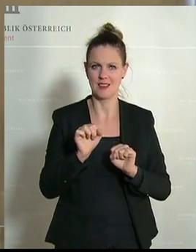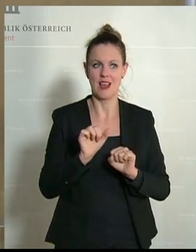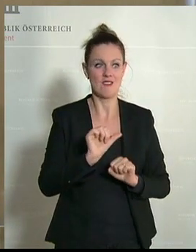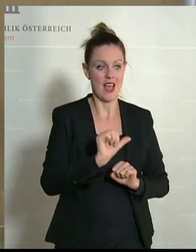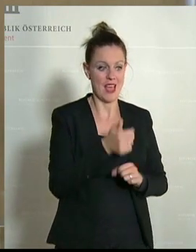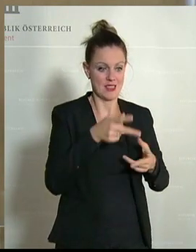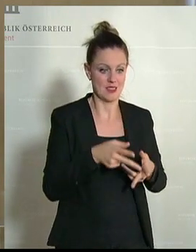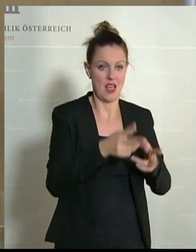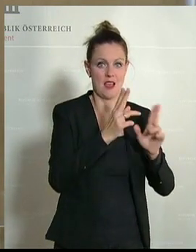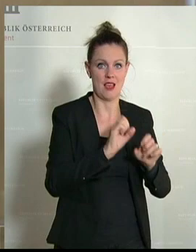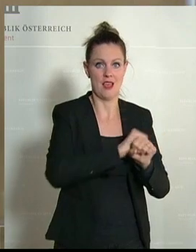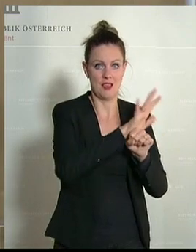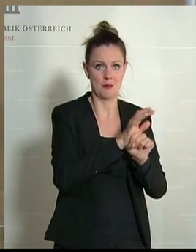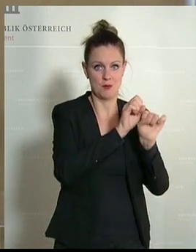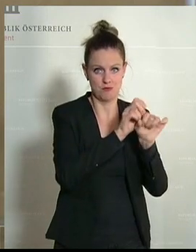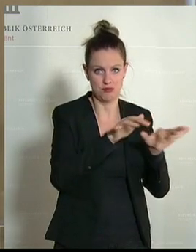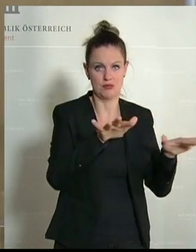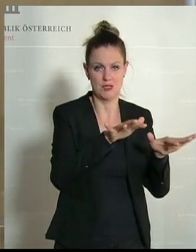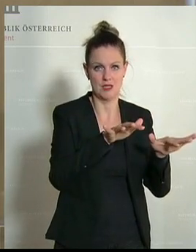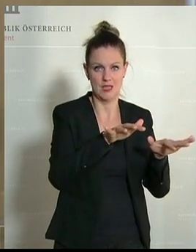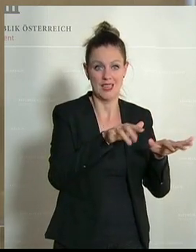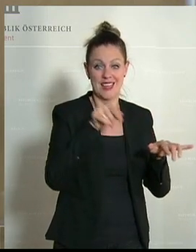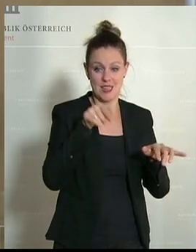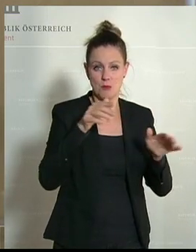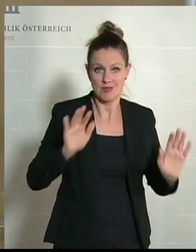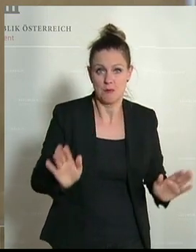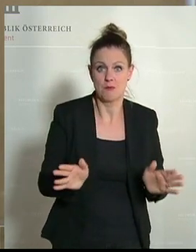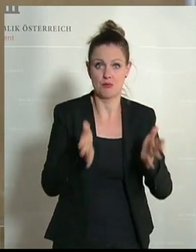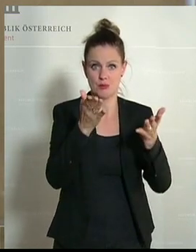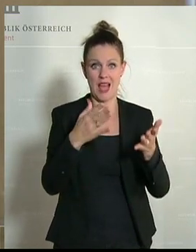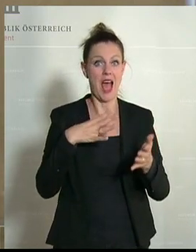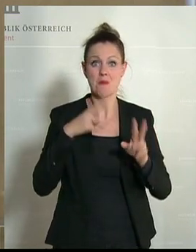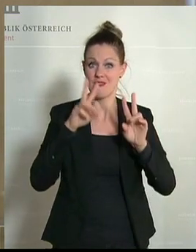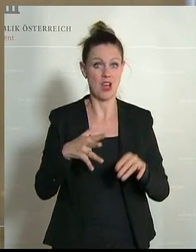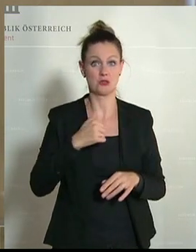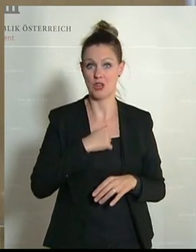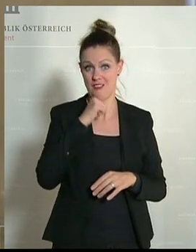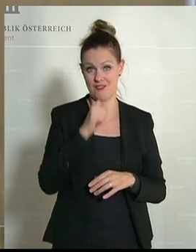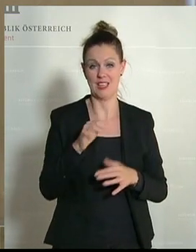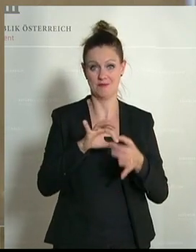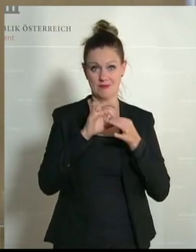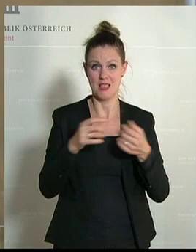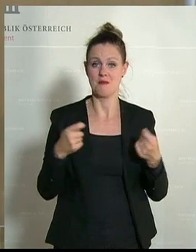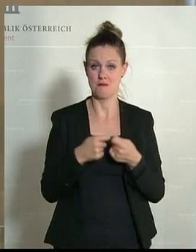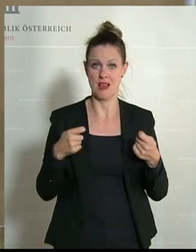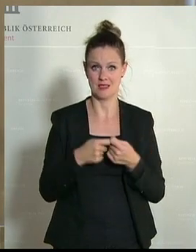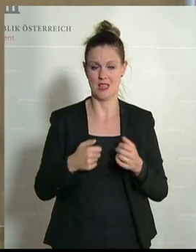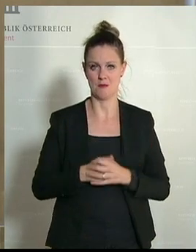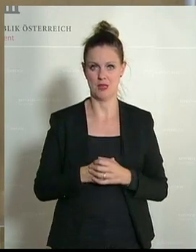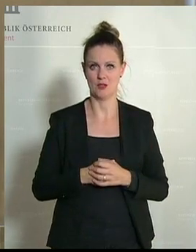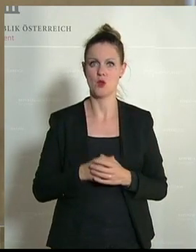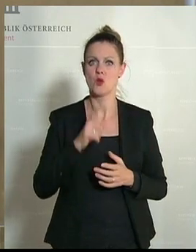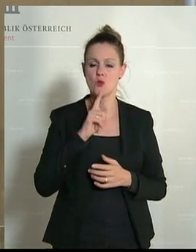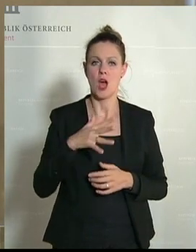Etappe der Corona-Epidemie wieder anzuheben. Und das gelingt uns nicht durch diese Maßnahmen, sondern ausschließlich